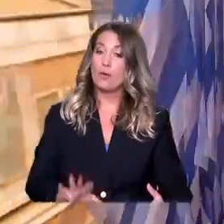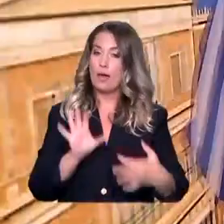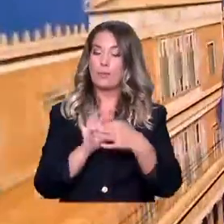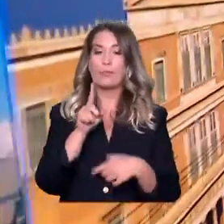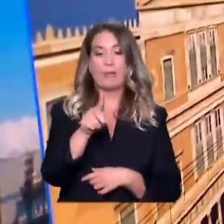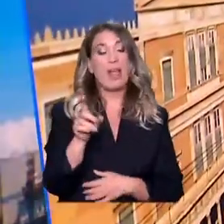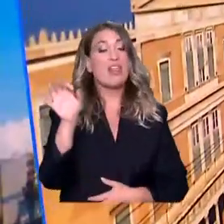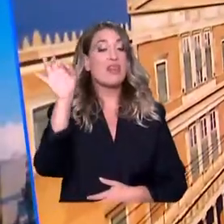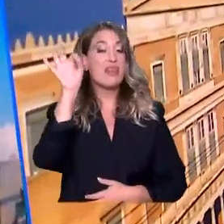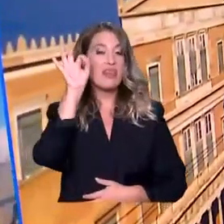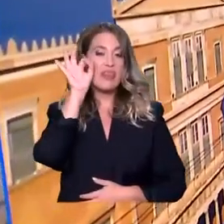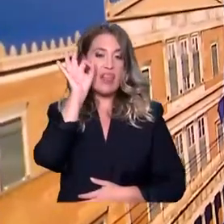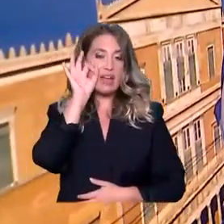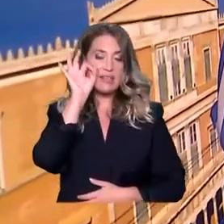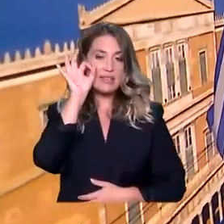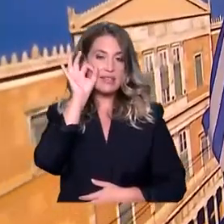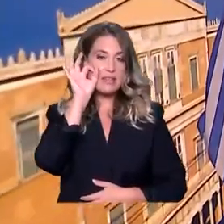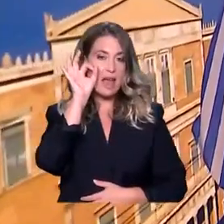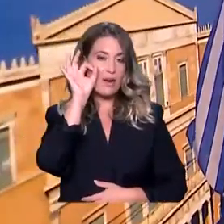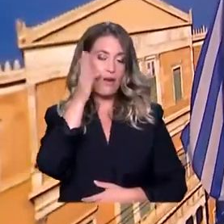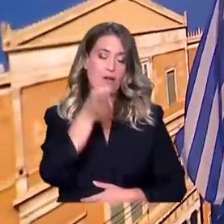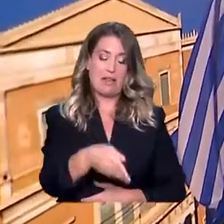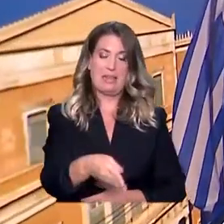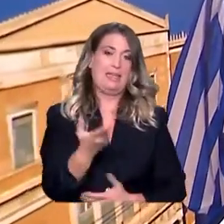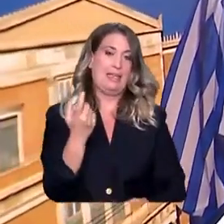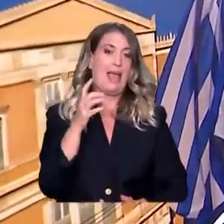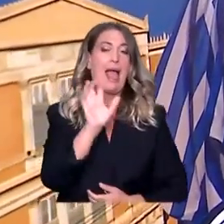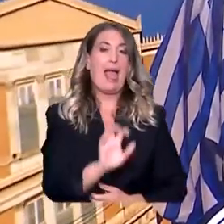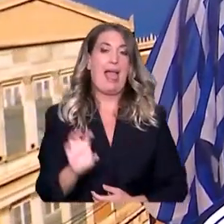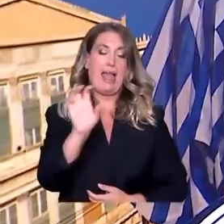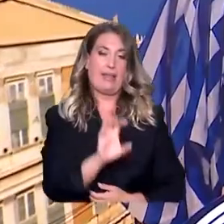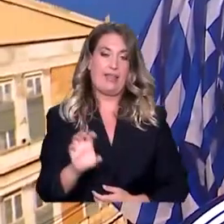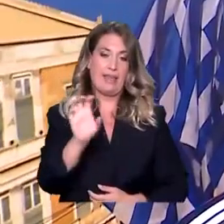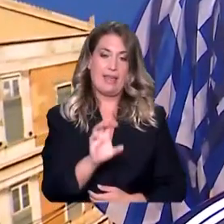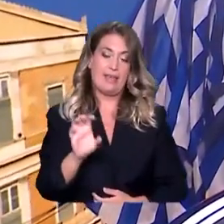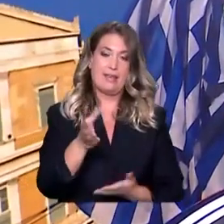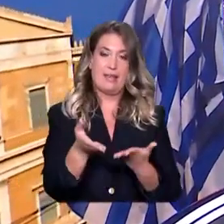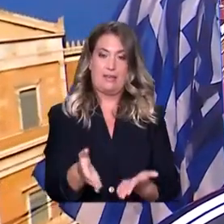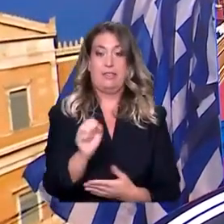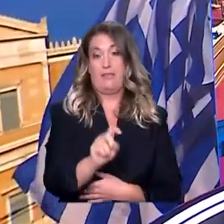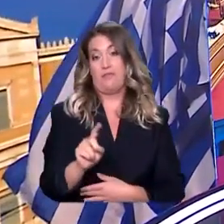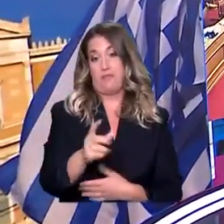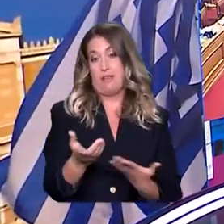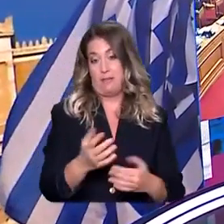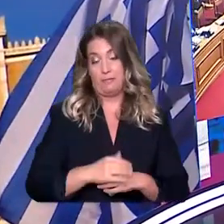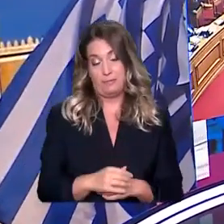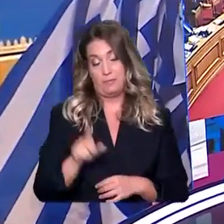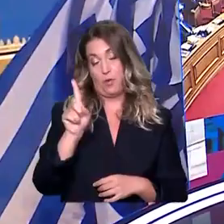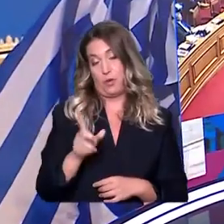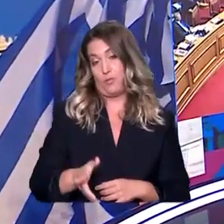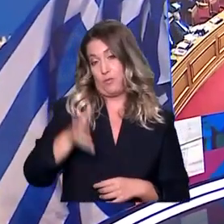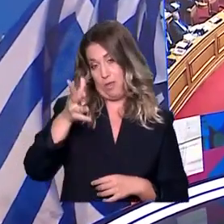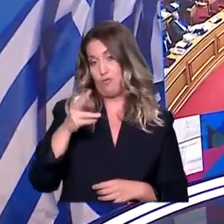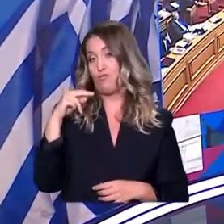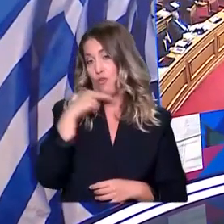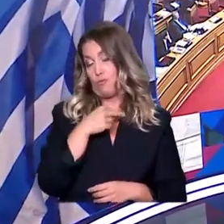Όπου θα πέσουν τα φώτα της δημοσιότητας το Σαββατοκύριακο γιατί έχουμε τα εγγένεια της ΔΕΘ το Σάββατο της εξαγγελής του Πρωθυπουργού και βεβαίως